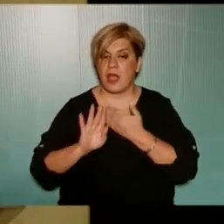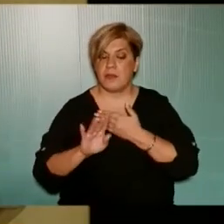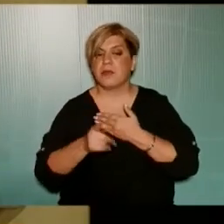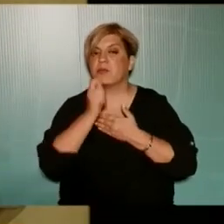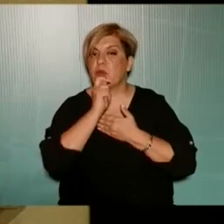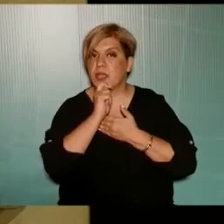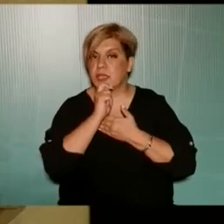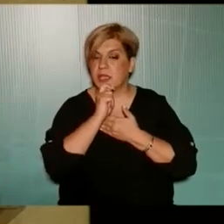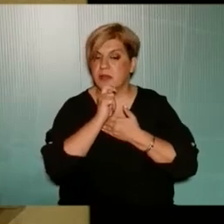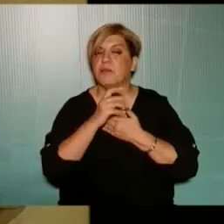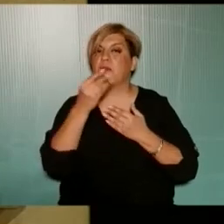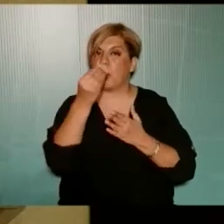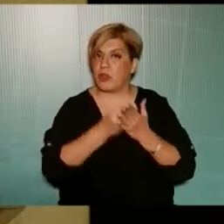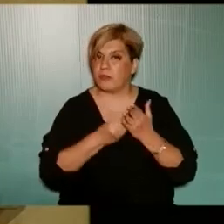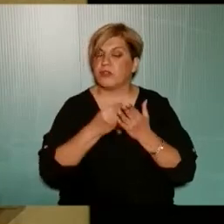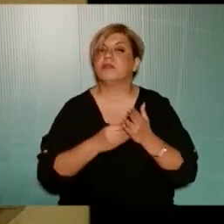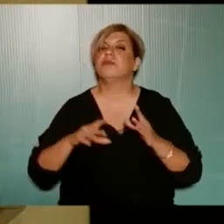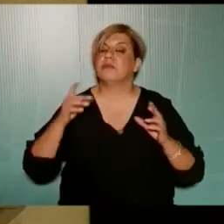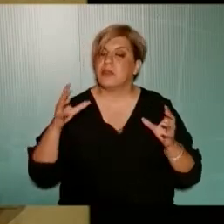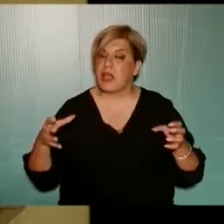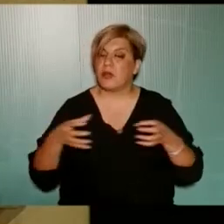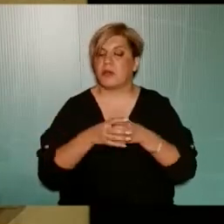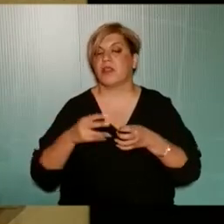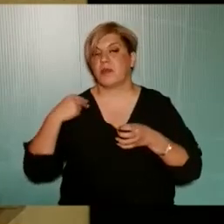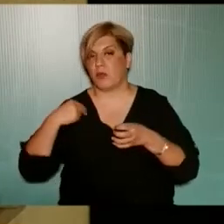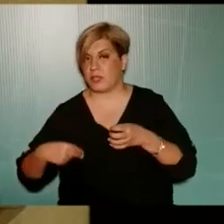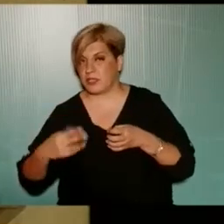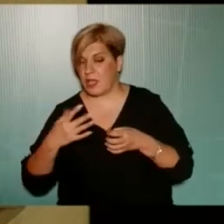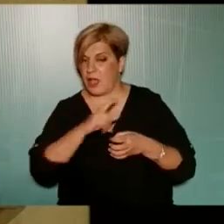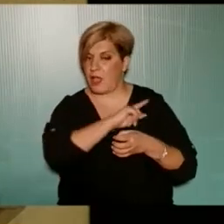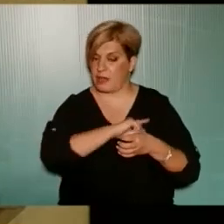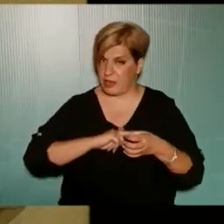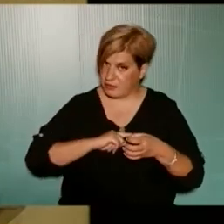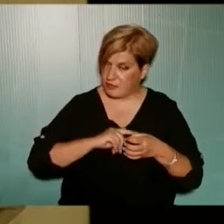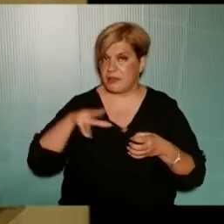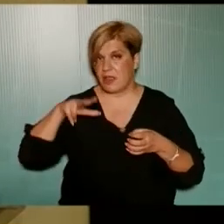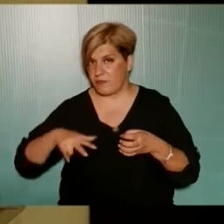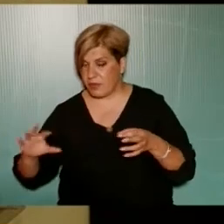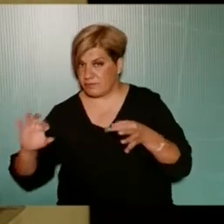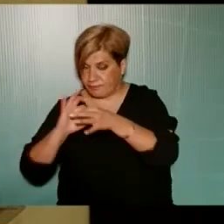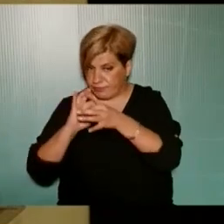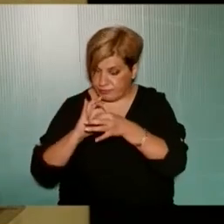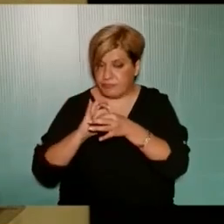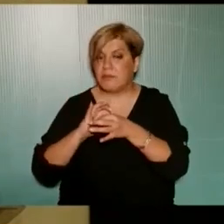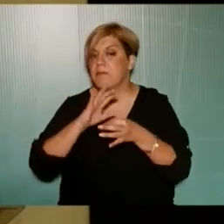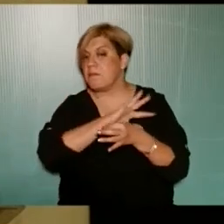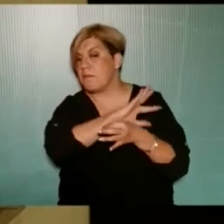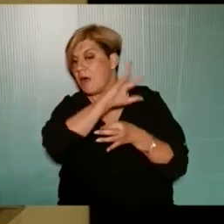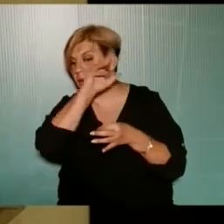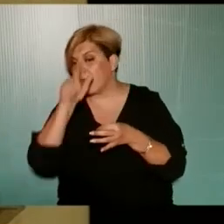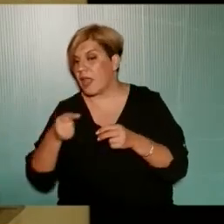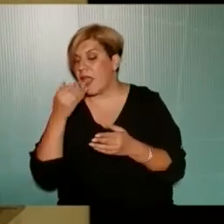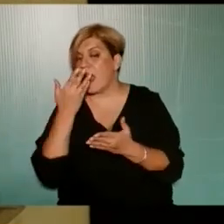αυτή την πολιτική Που πολλές φορές από κοινού υλοποιούν Και δημοτικές αρχές και κυβέρνηση Μέχρι